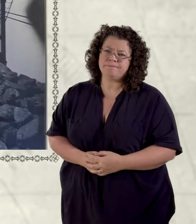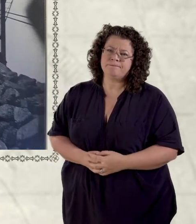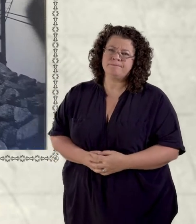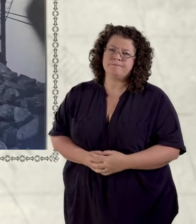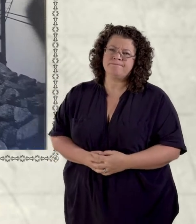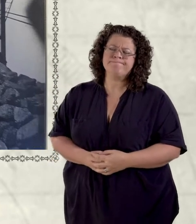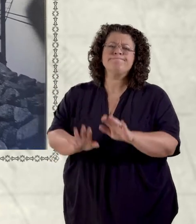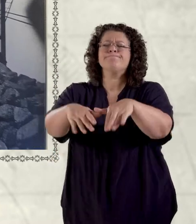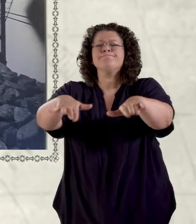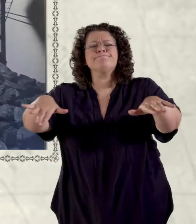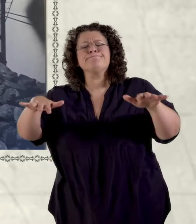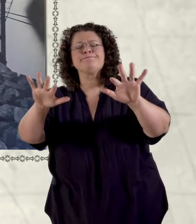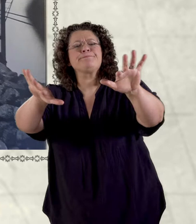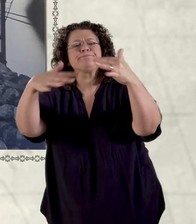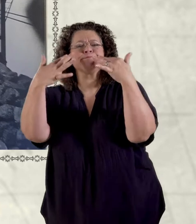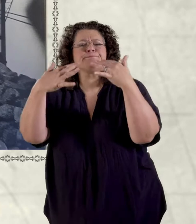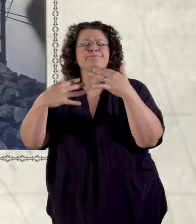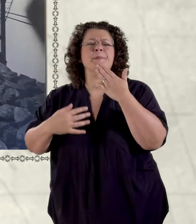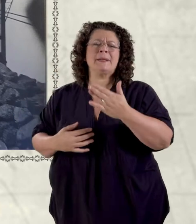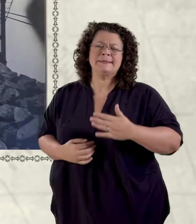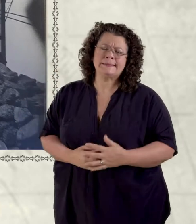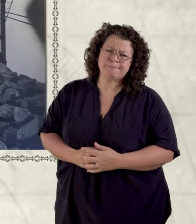Ga eich salwch i gyd, sgwylwch chi'n dda.